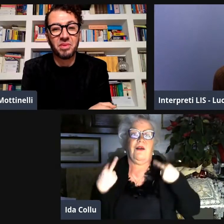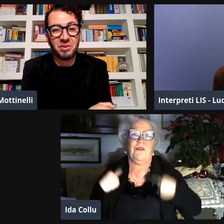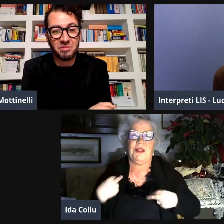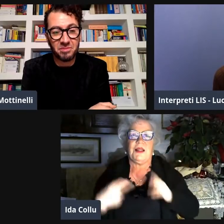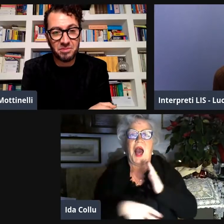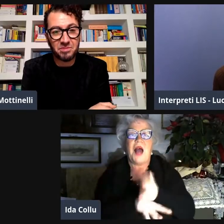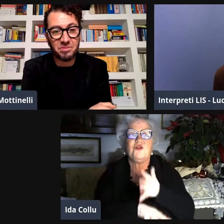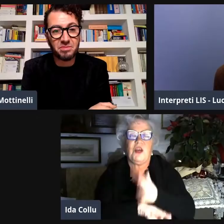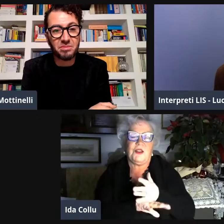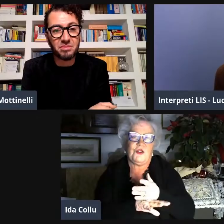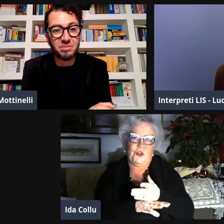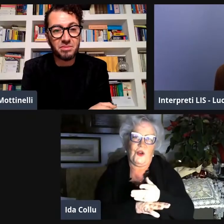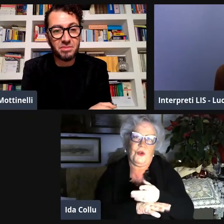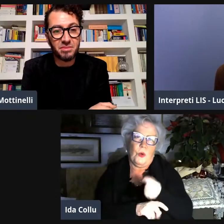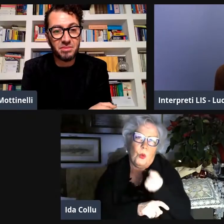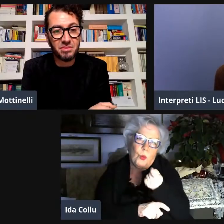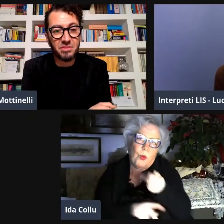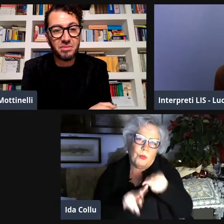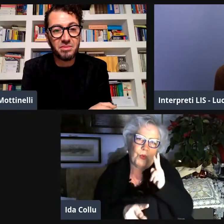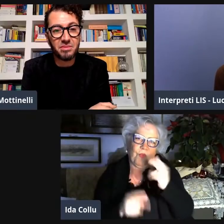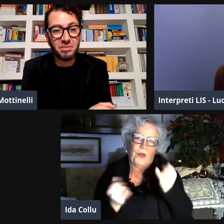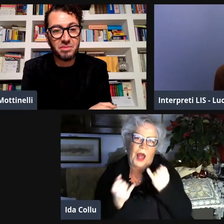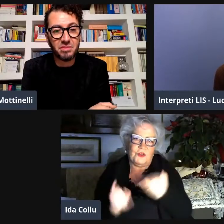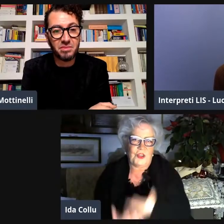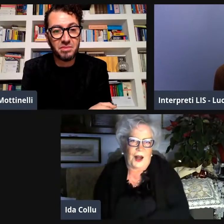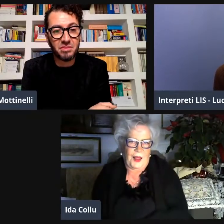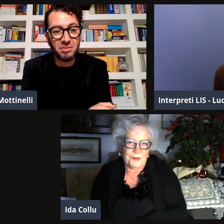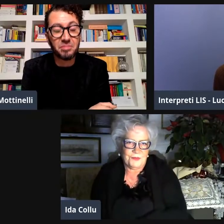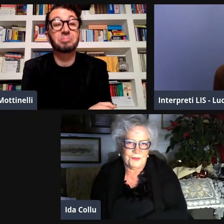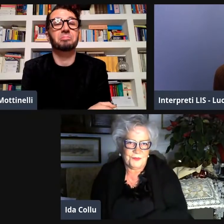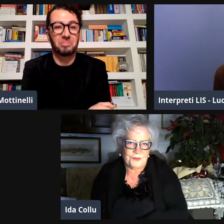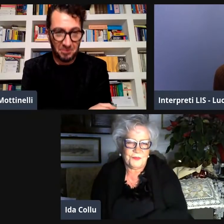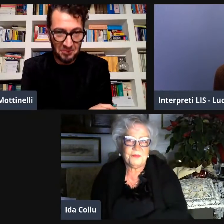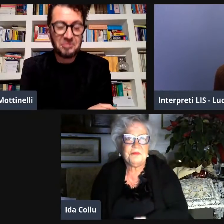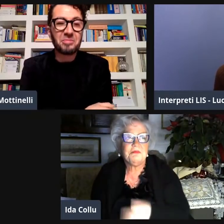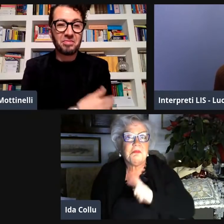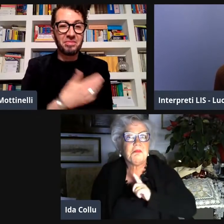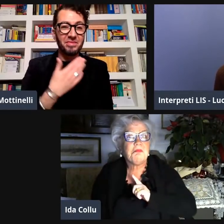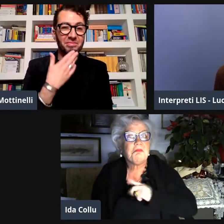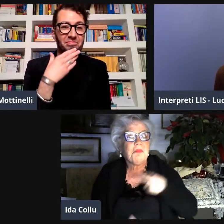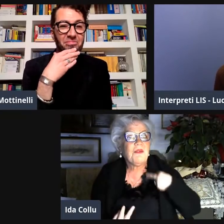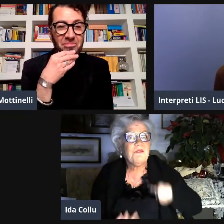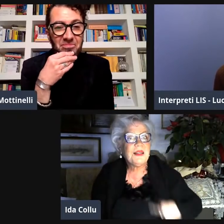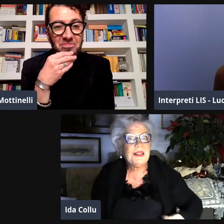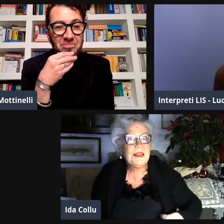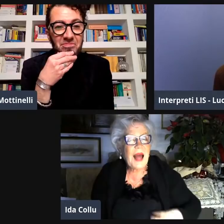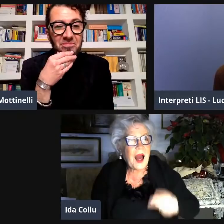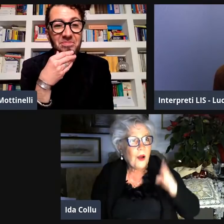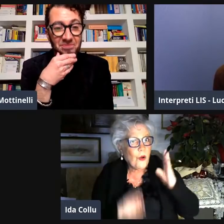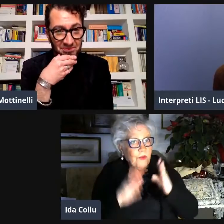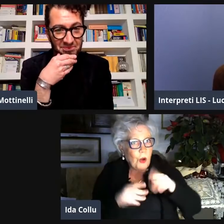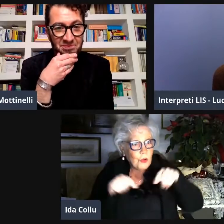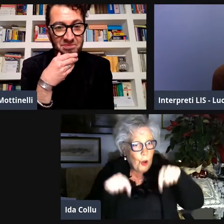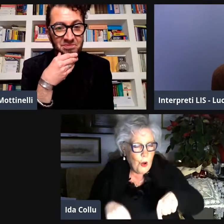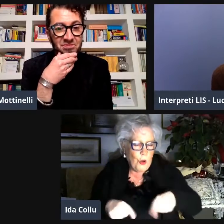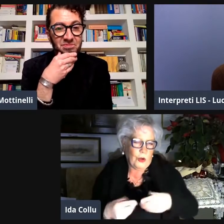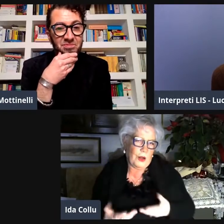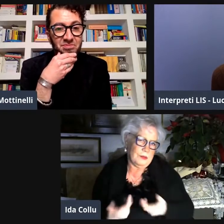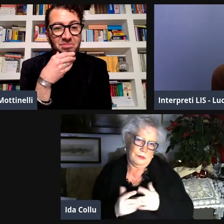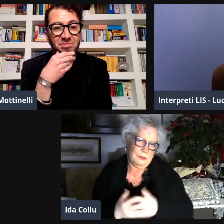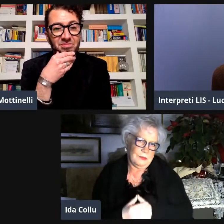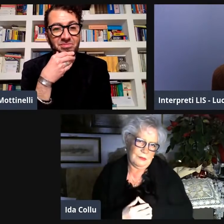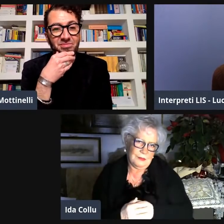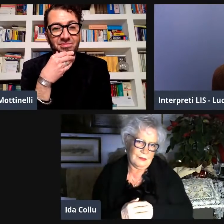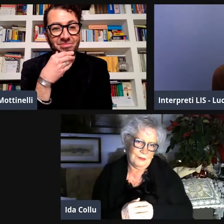capacità. E quindi essere riuscito a laurearsi rende l'accessibilità un po' più facile. Per quanto